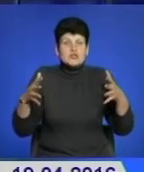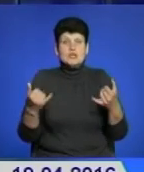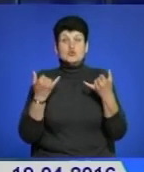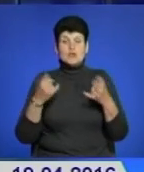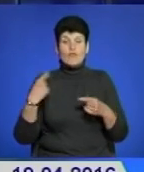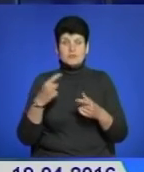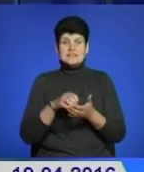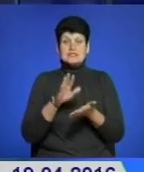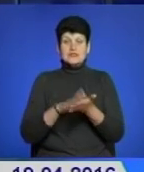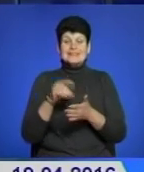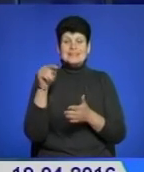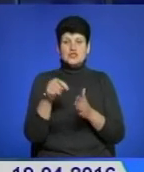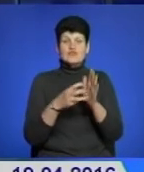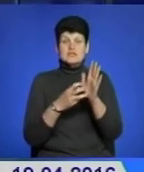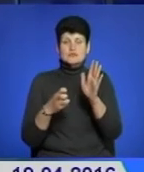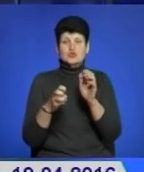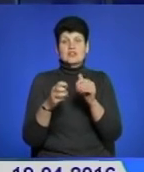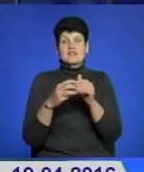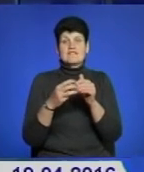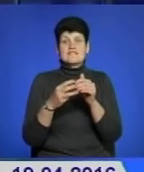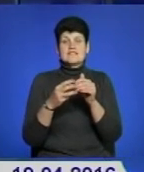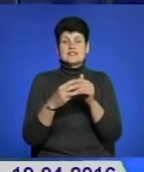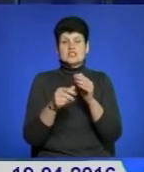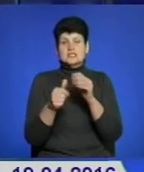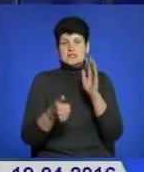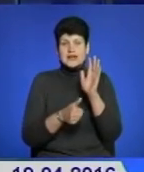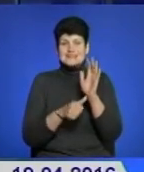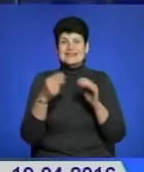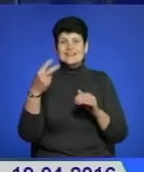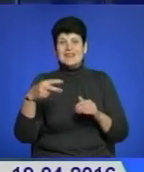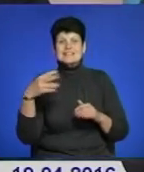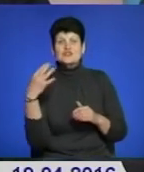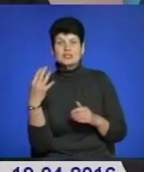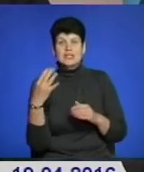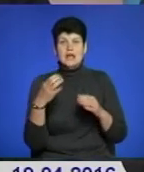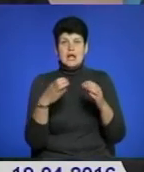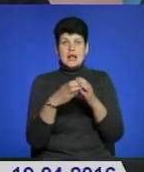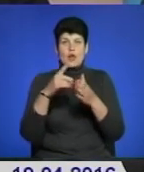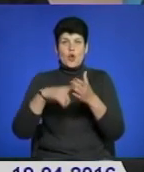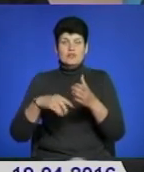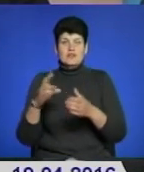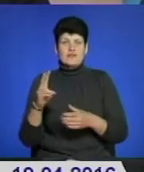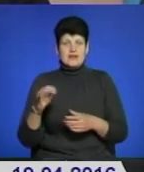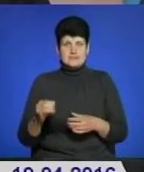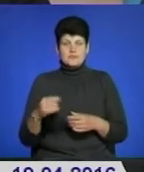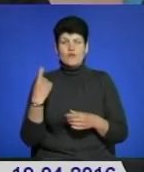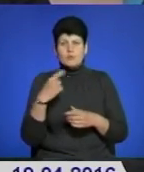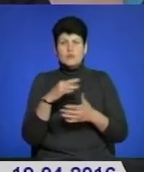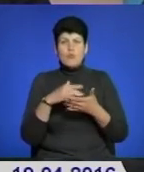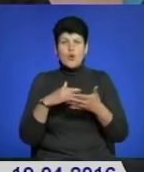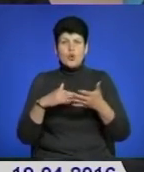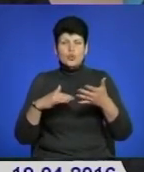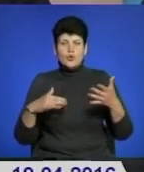зареєстровано 1816 релігійних організацій та 24 конфесії. В області продовжується